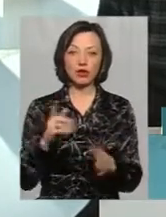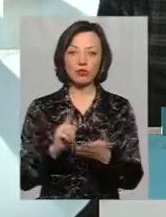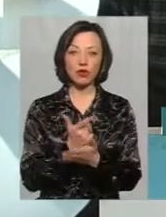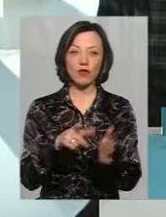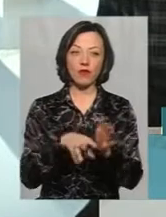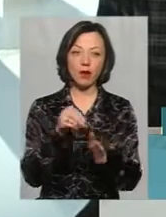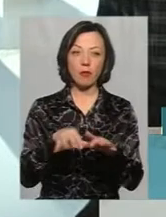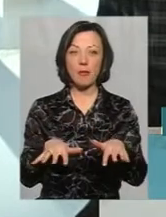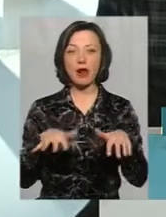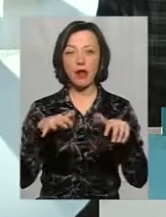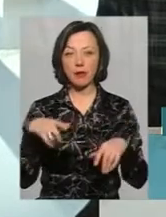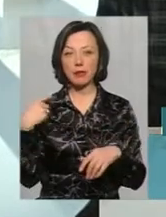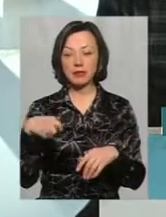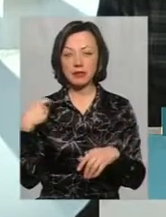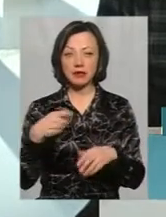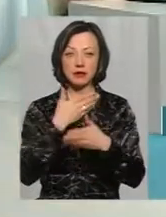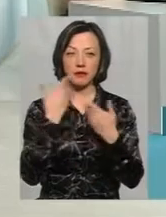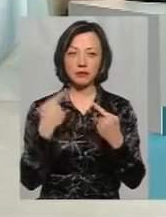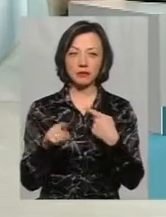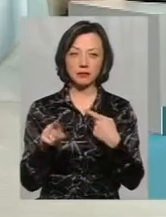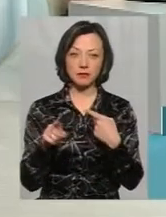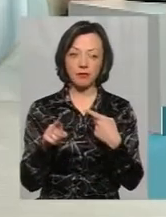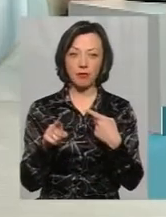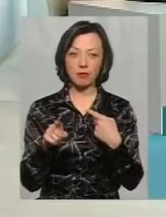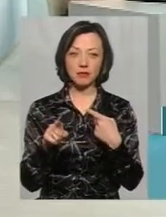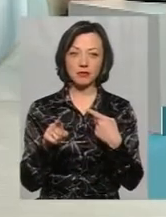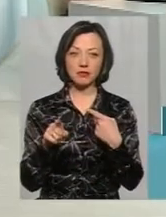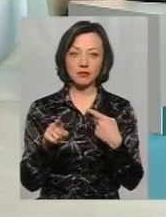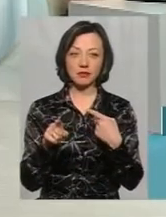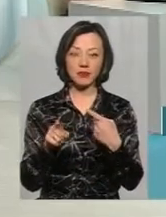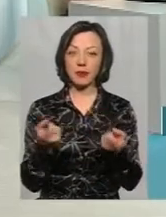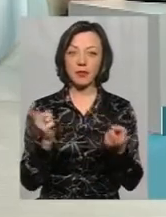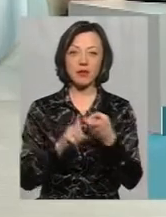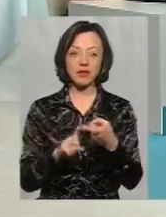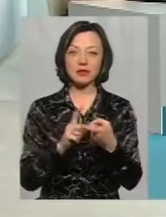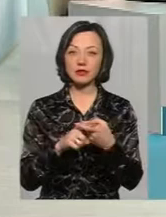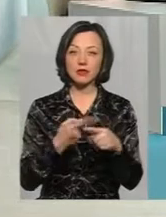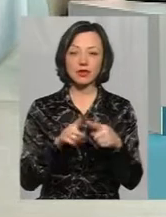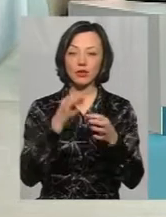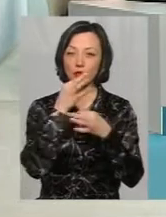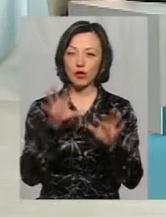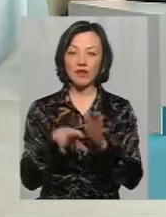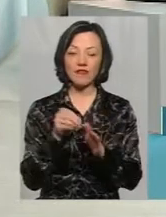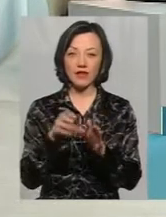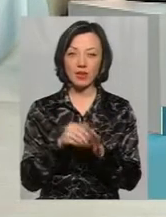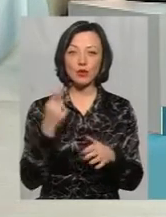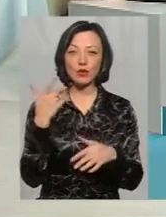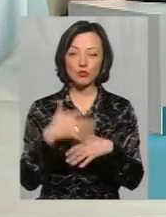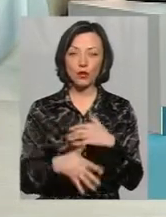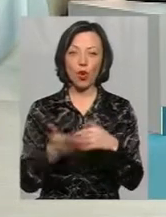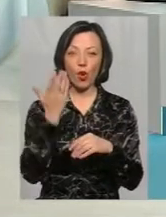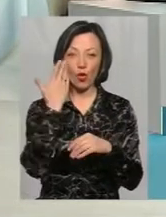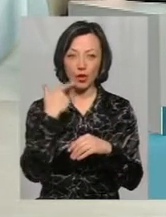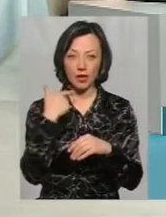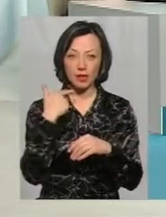парламентських, чи то президентських, немає різниці. Я б на вашу місці не прив'язувався до будь-яких виборів, адже ви розумієте, коли